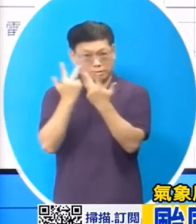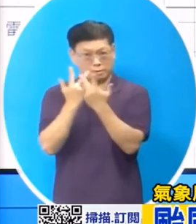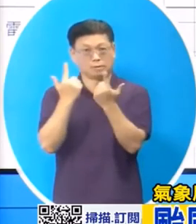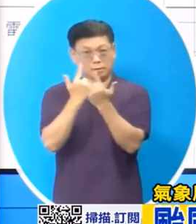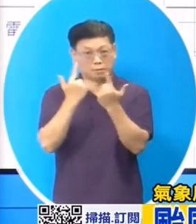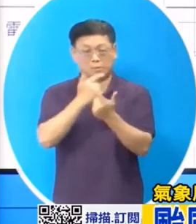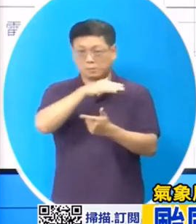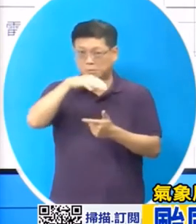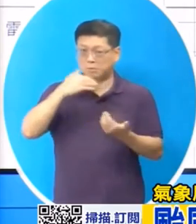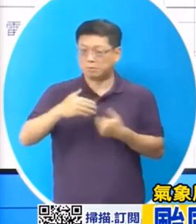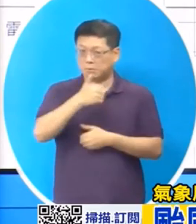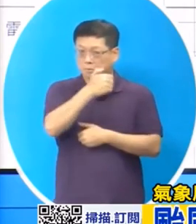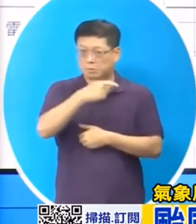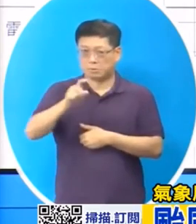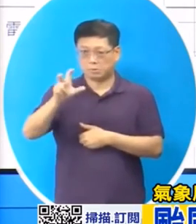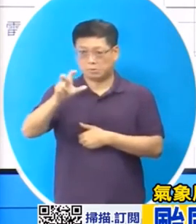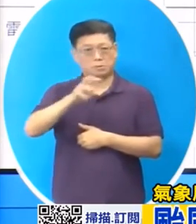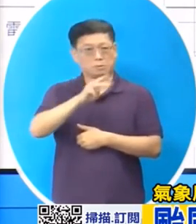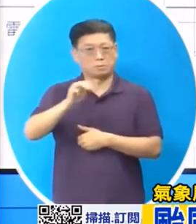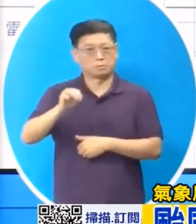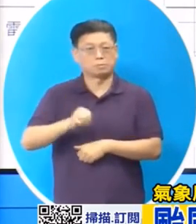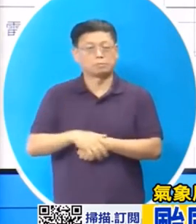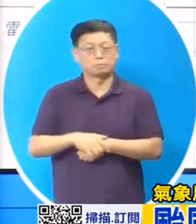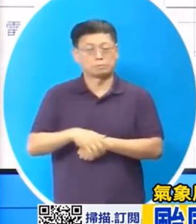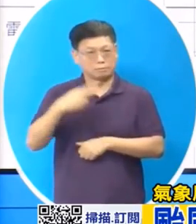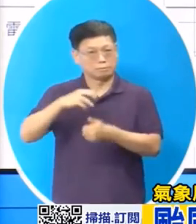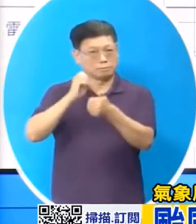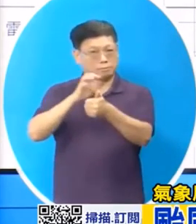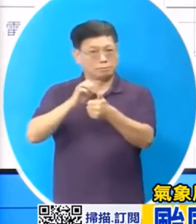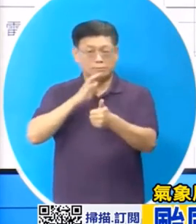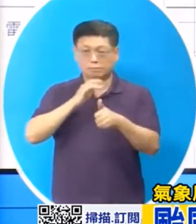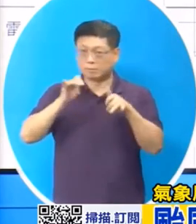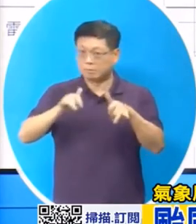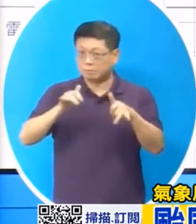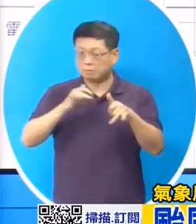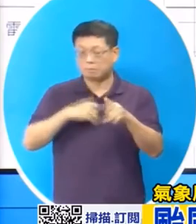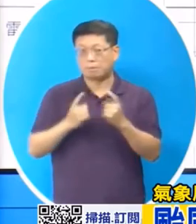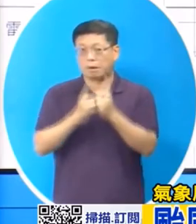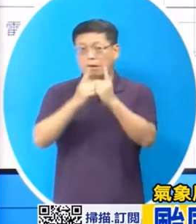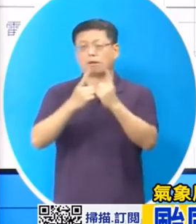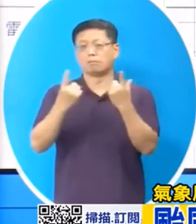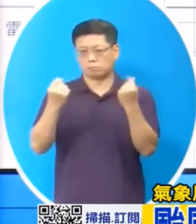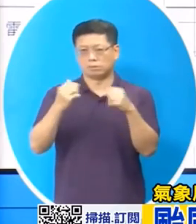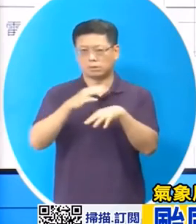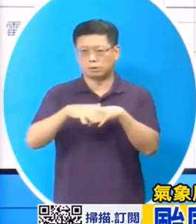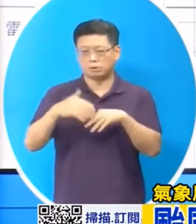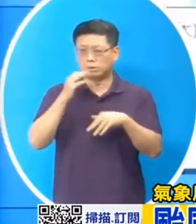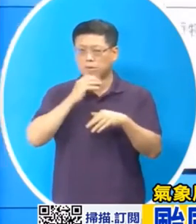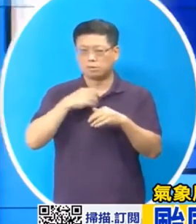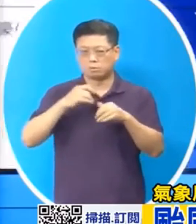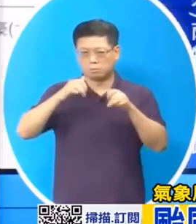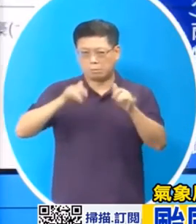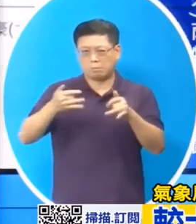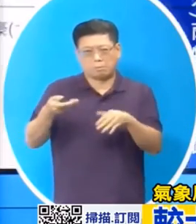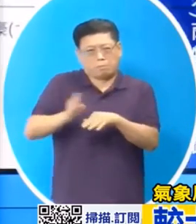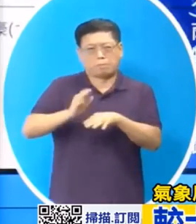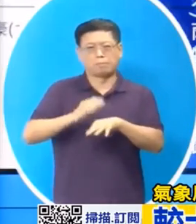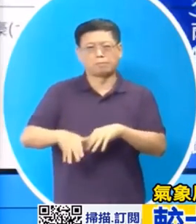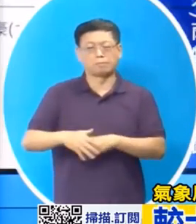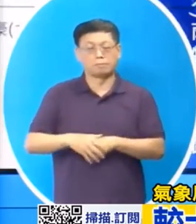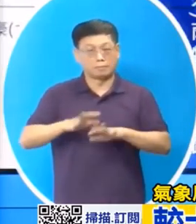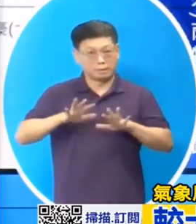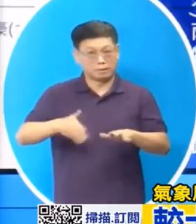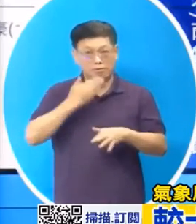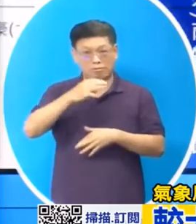有出现50到70毫米的石雨量也提醒大家将下雨的过程中还是会有些瞬间的强降雨目前